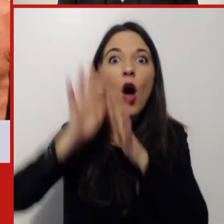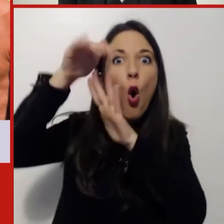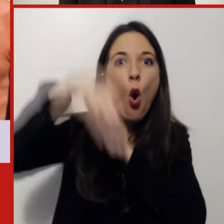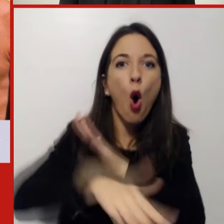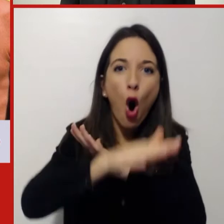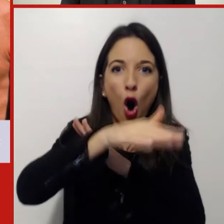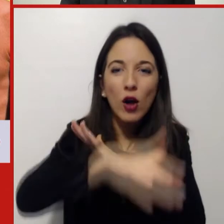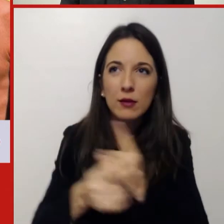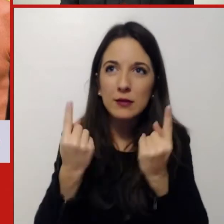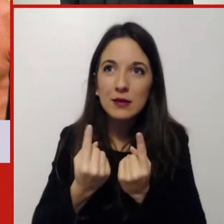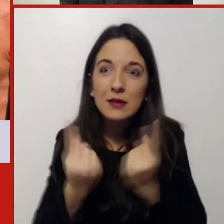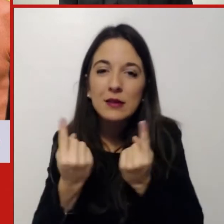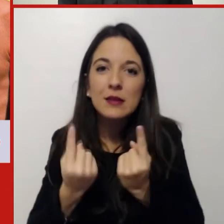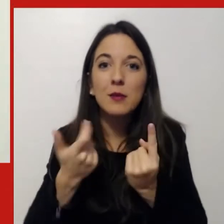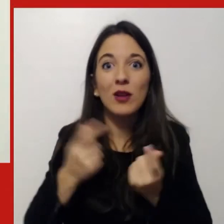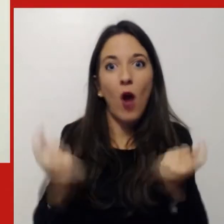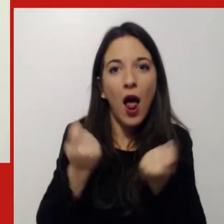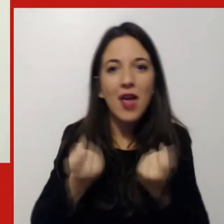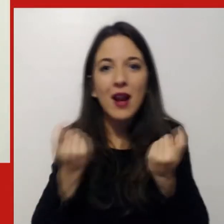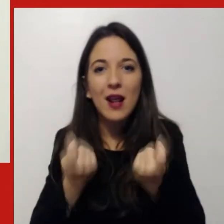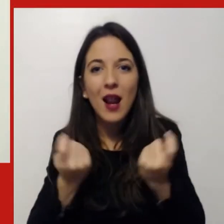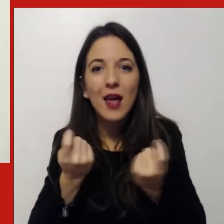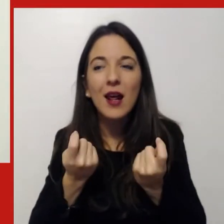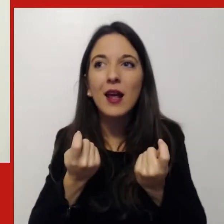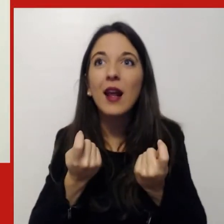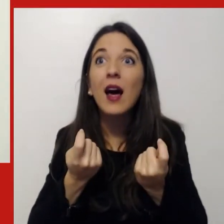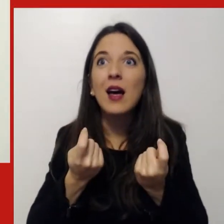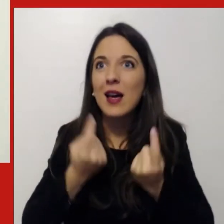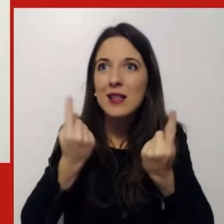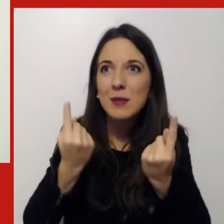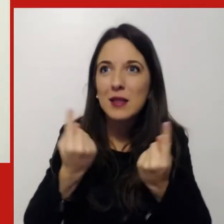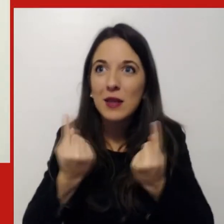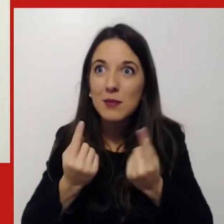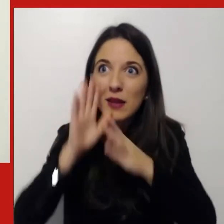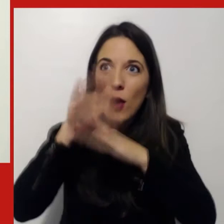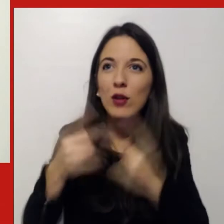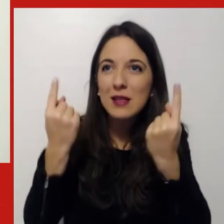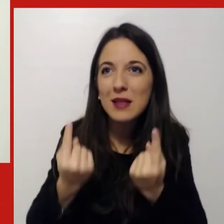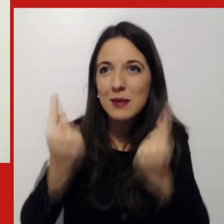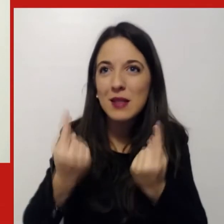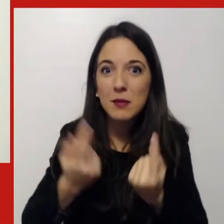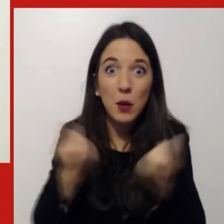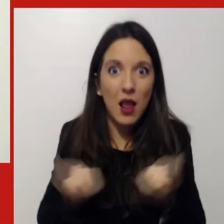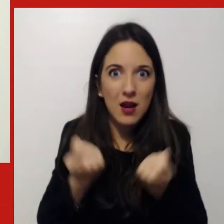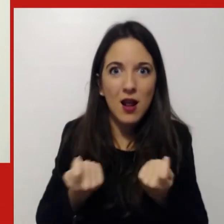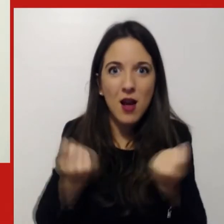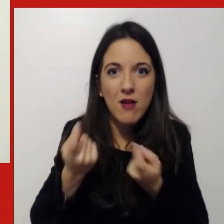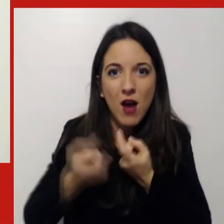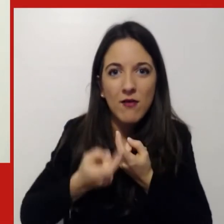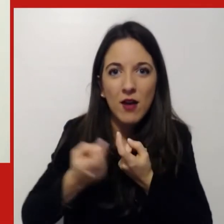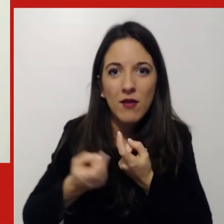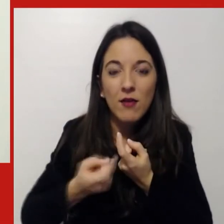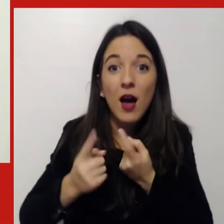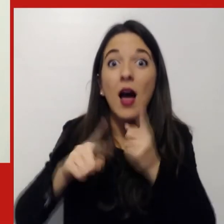si allena per la grande onda, in qualche modo non si vede l'ora che arriva, poi quello che succede Big Wednesday, un